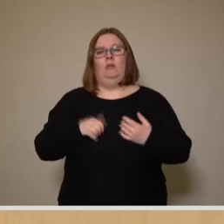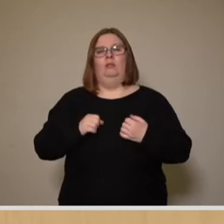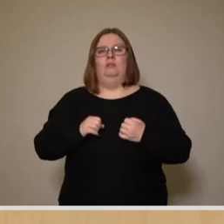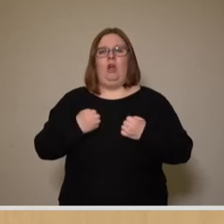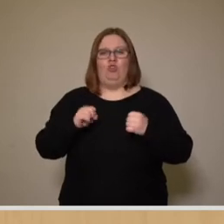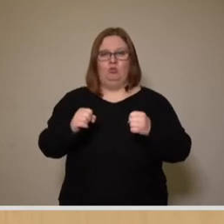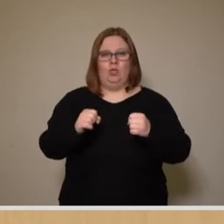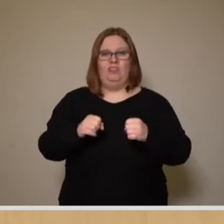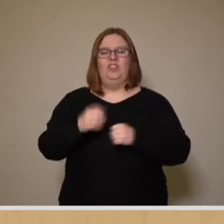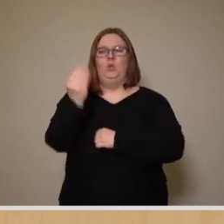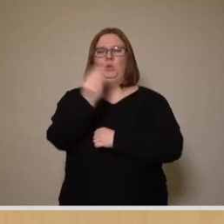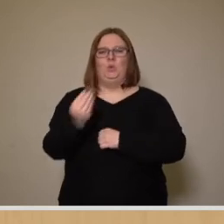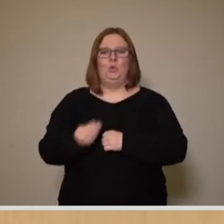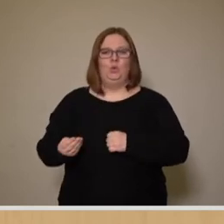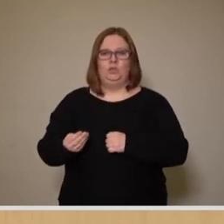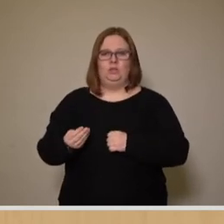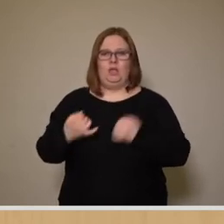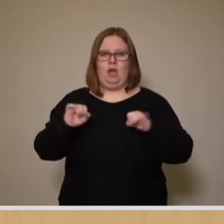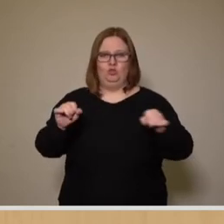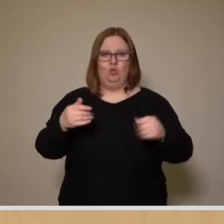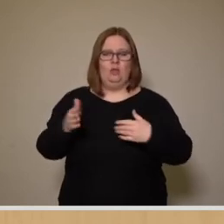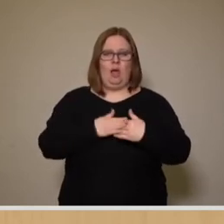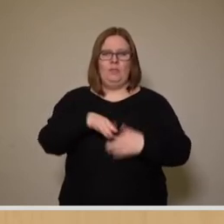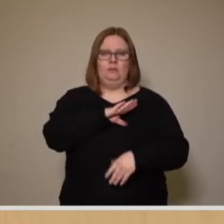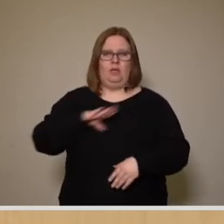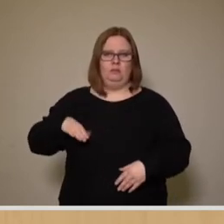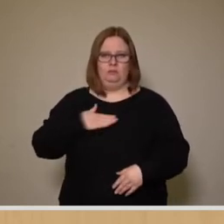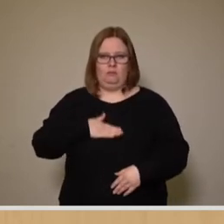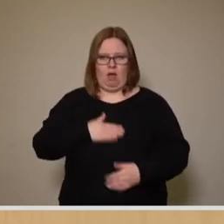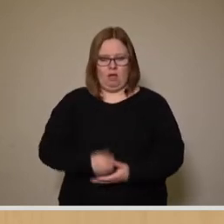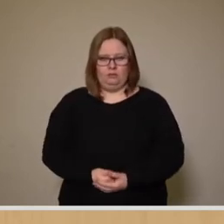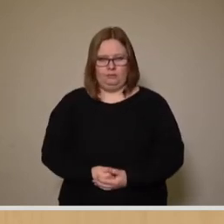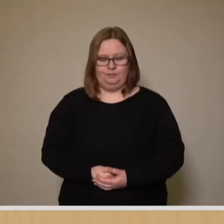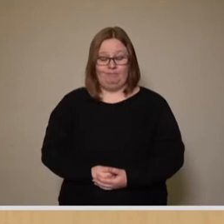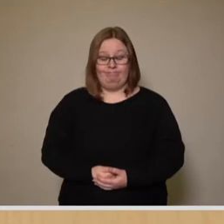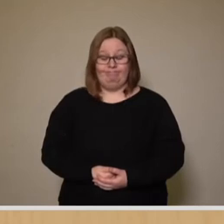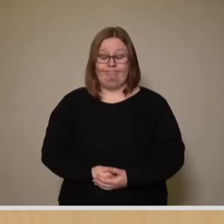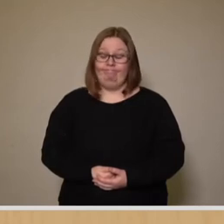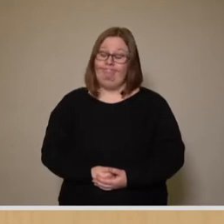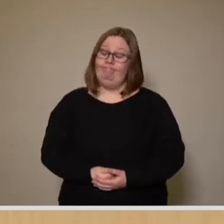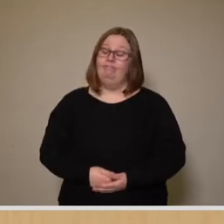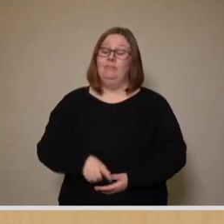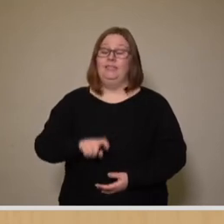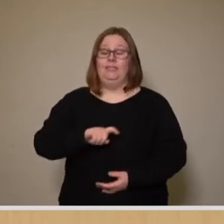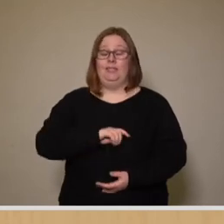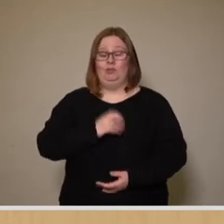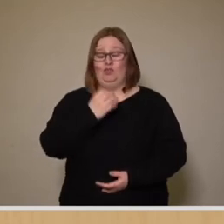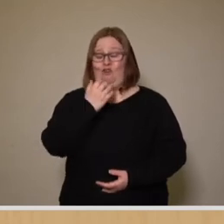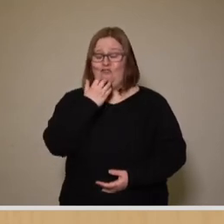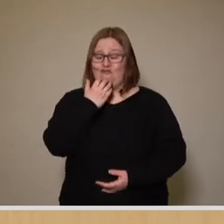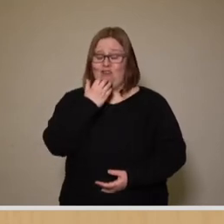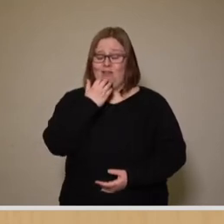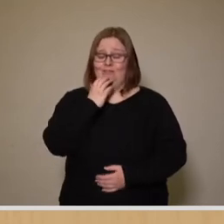mit einer Kunstaktion am Sachsenbad. Ich hoffe sehr, wir finden eine